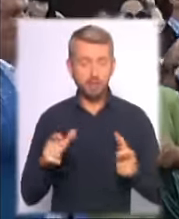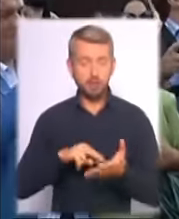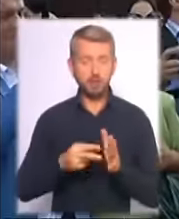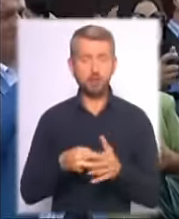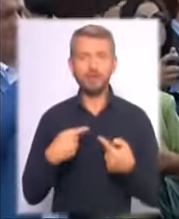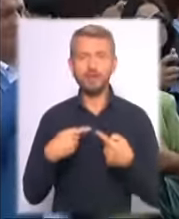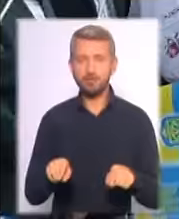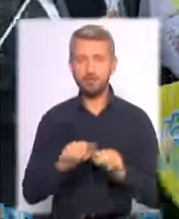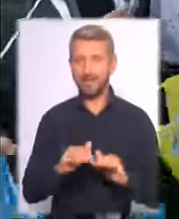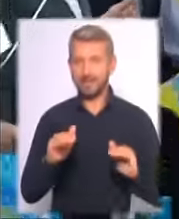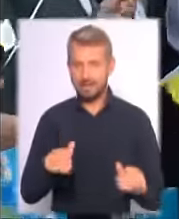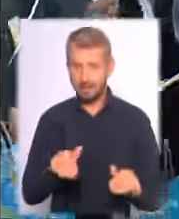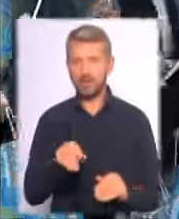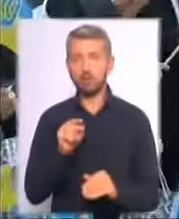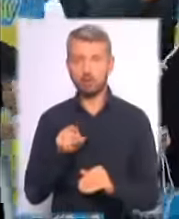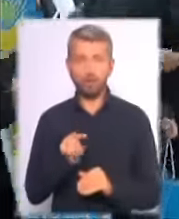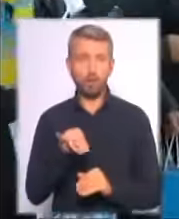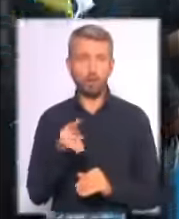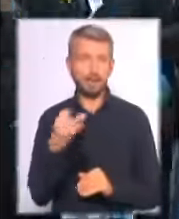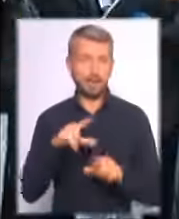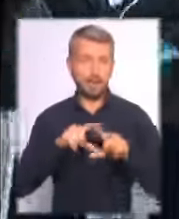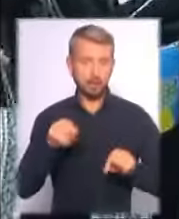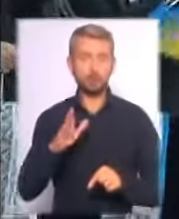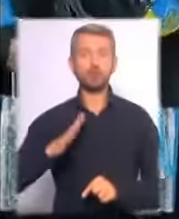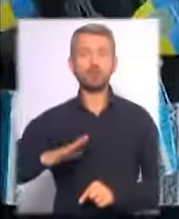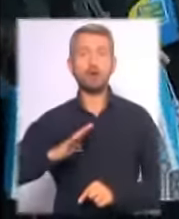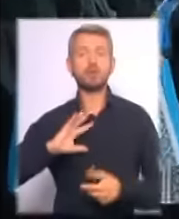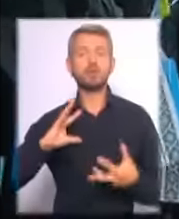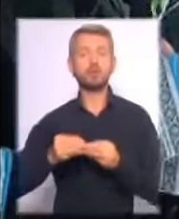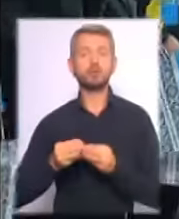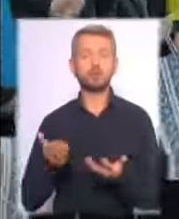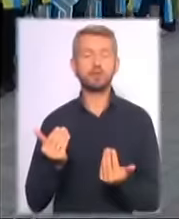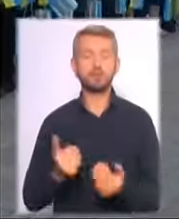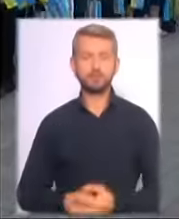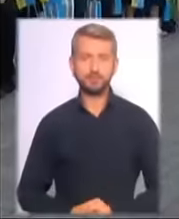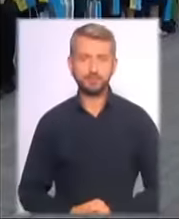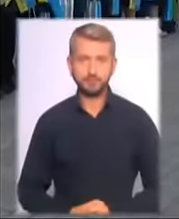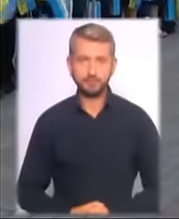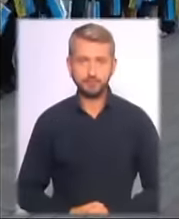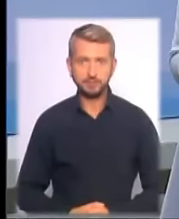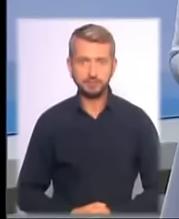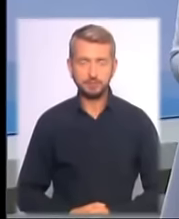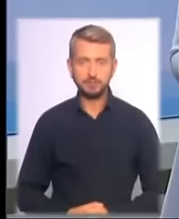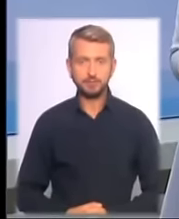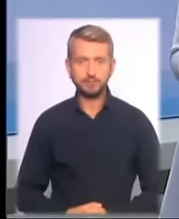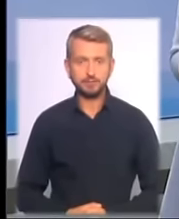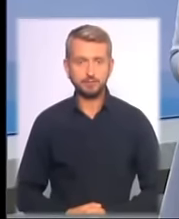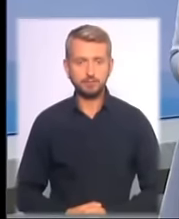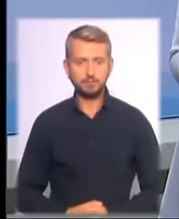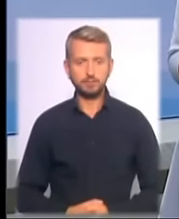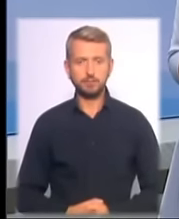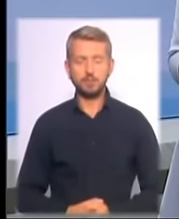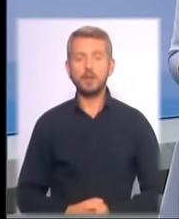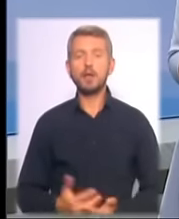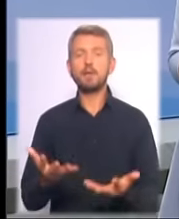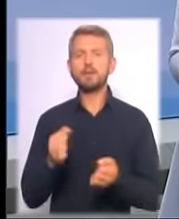учнів ІТ-ліцею і чекатимуть від них експертних висновків. Вадим Ярошенко, Андрій Болдарєв, телеканал «Київ». Взяти